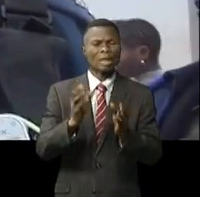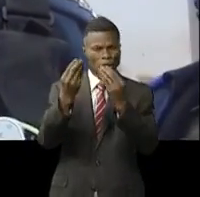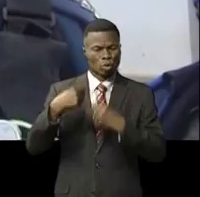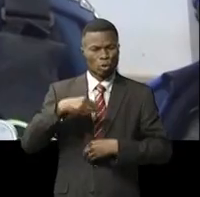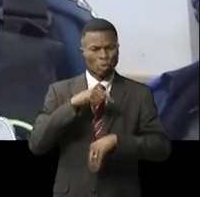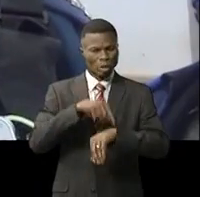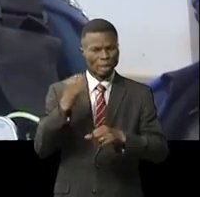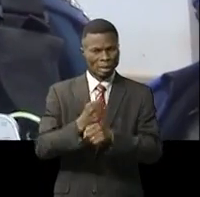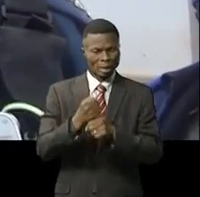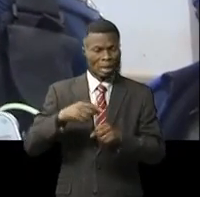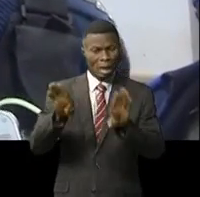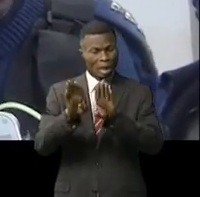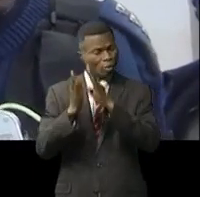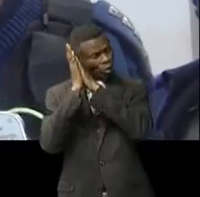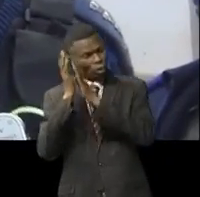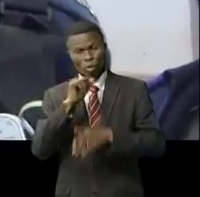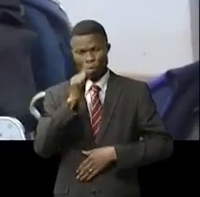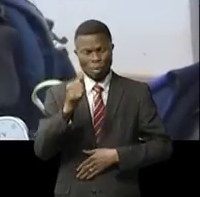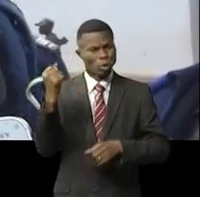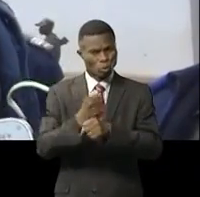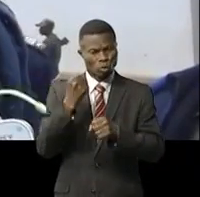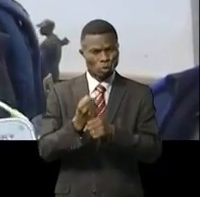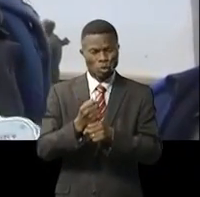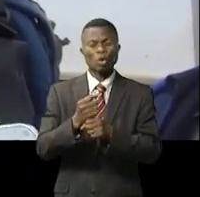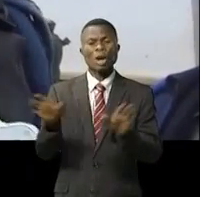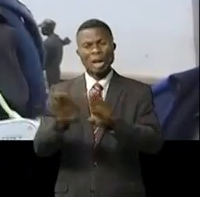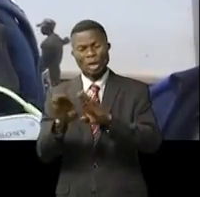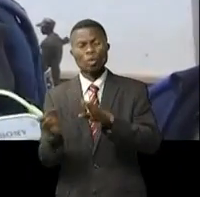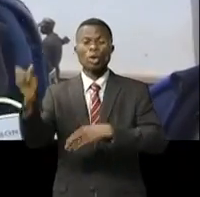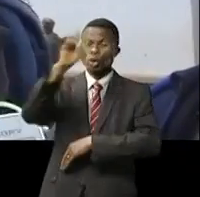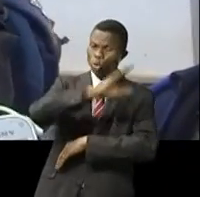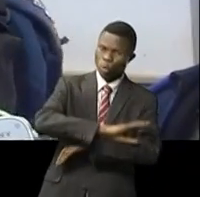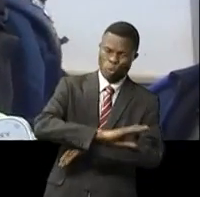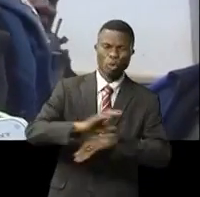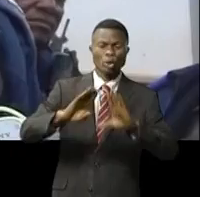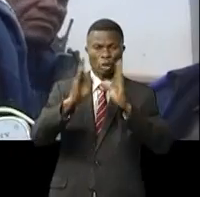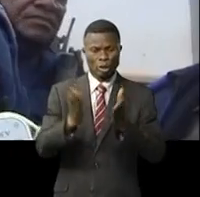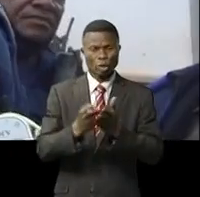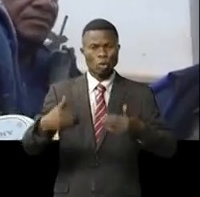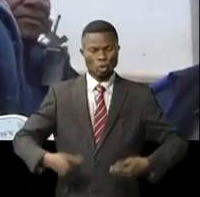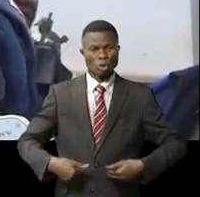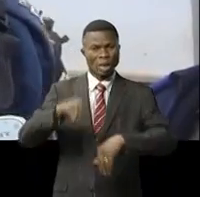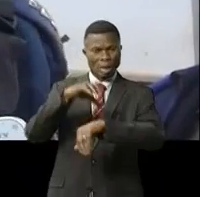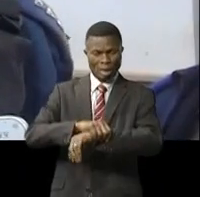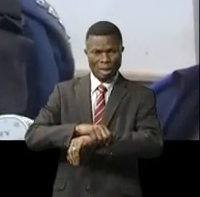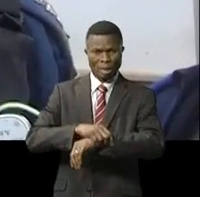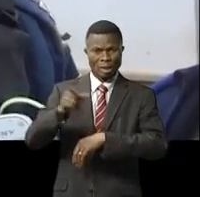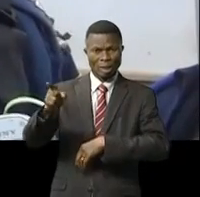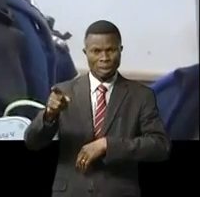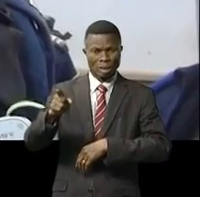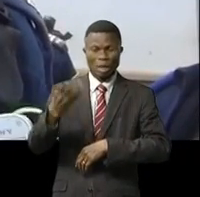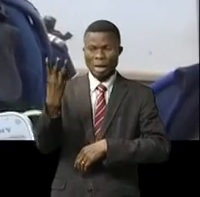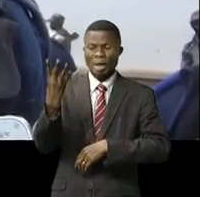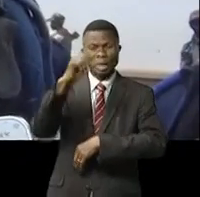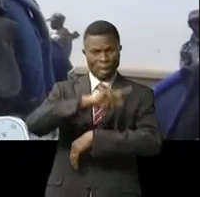temps. Nous, nous ne dormons pas. Nous sommes en train de travailler jour et nuit. Et tous ces jeunes, nous les avons arrêtés. Ils ont fait presque